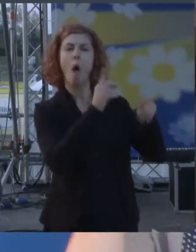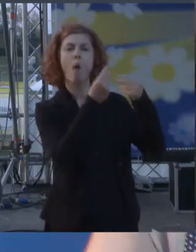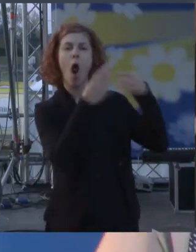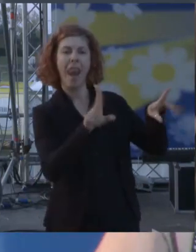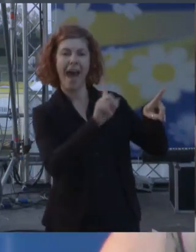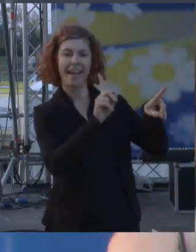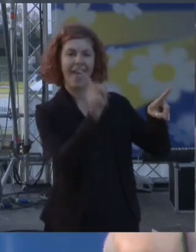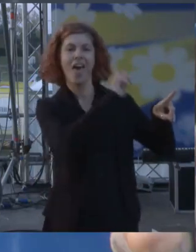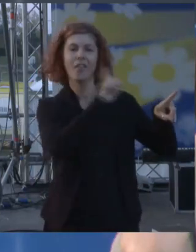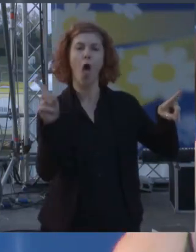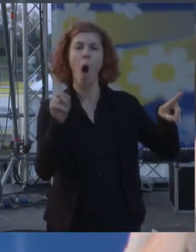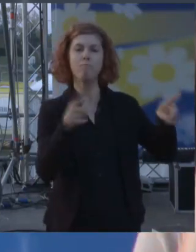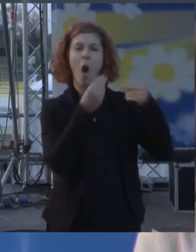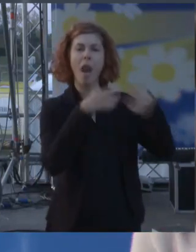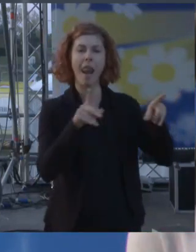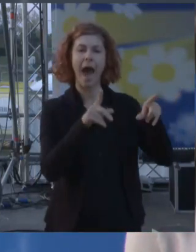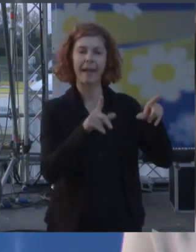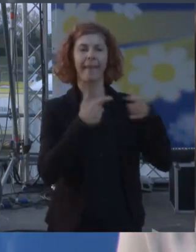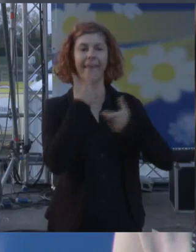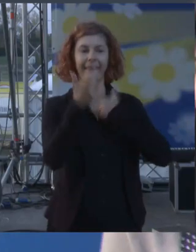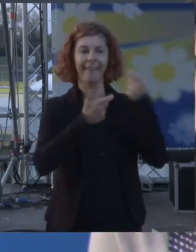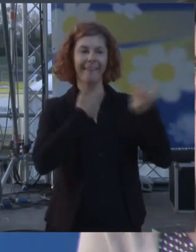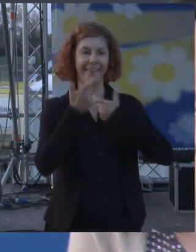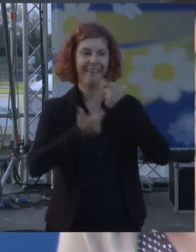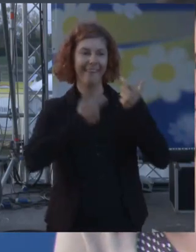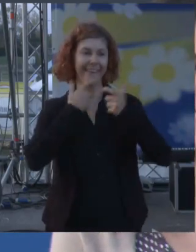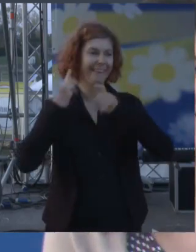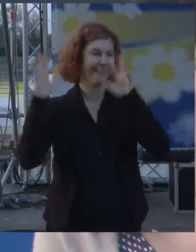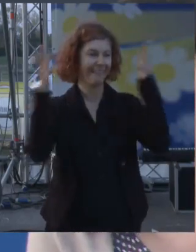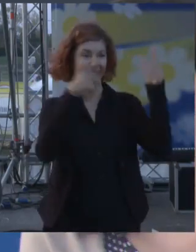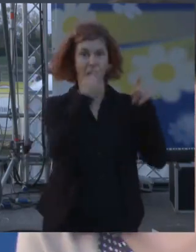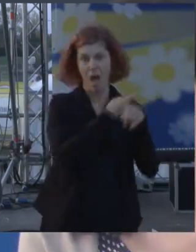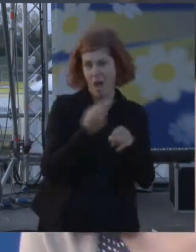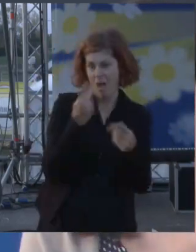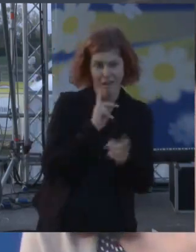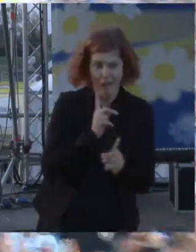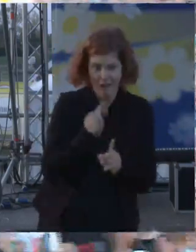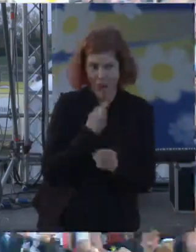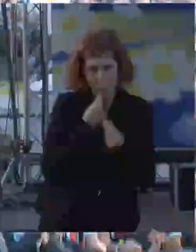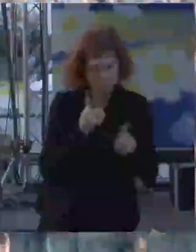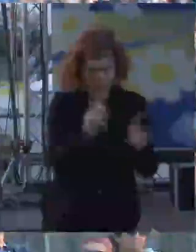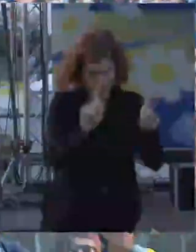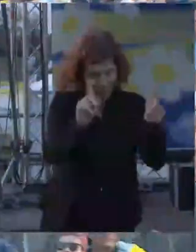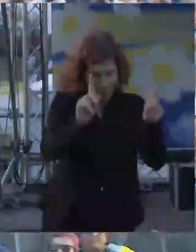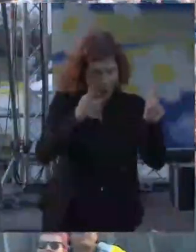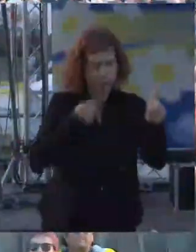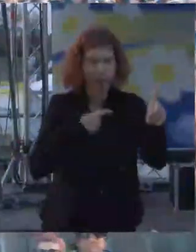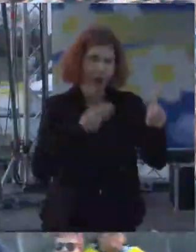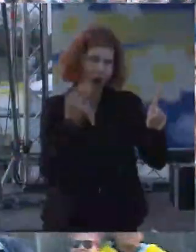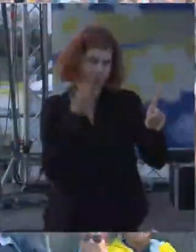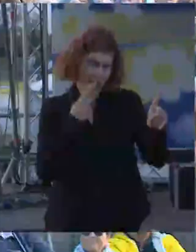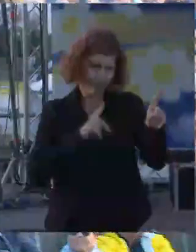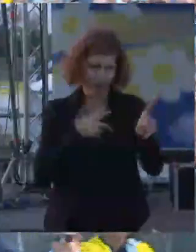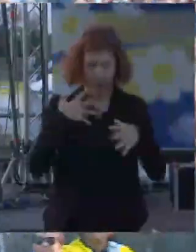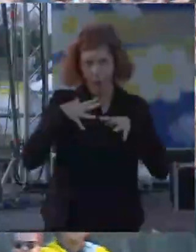Non mollo, non molliamo, ci mancherebbe Ci abbiamo messo tanto Ci abbiamo messo tanto ad